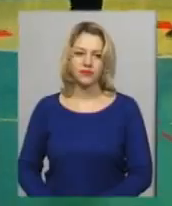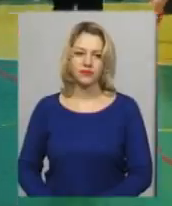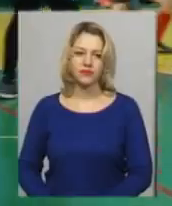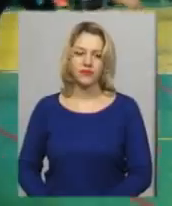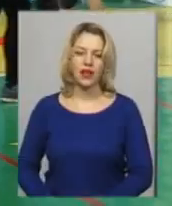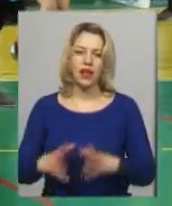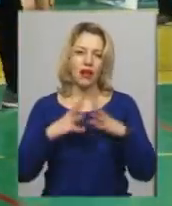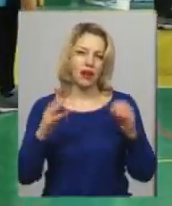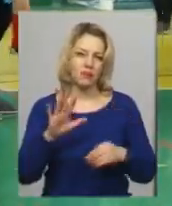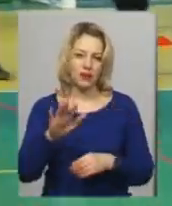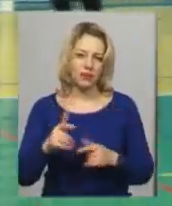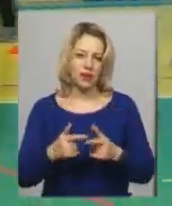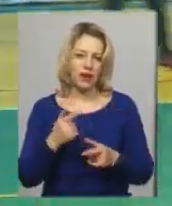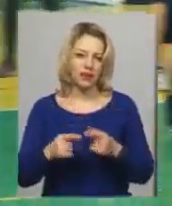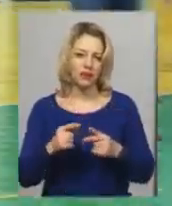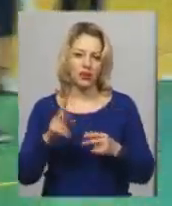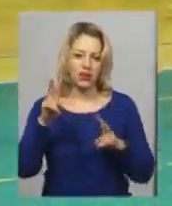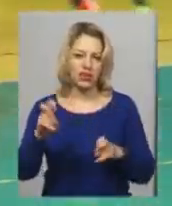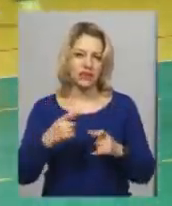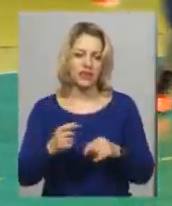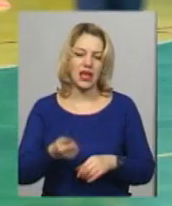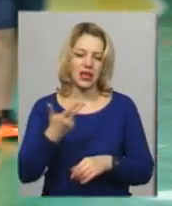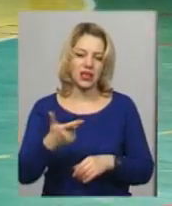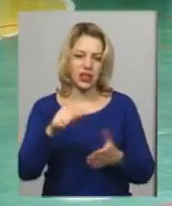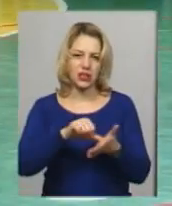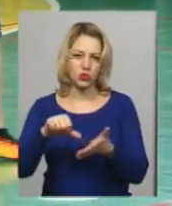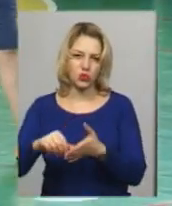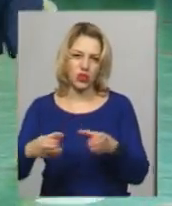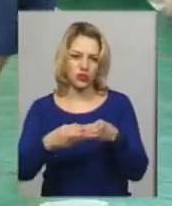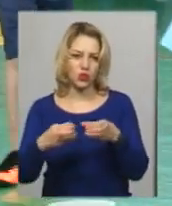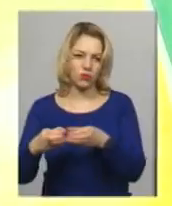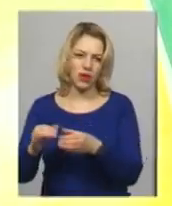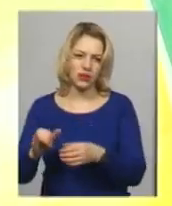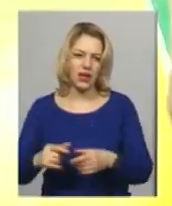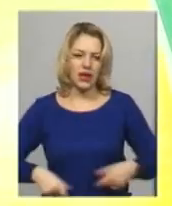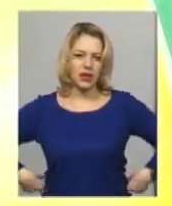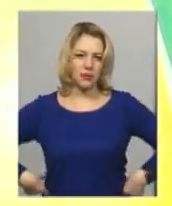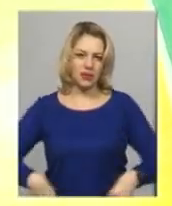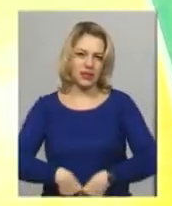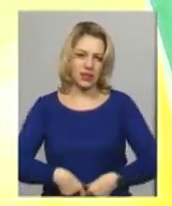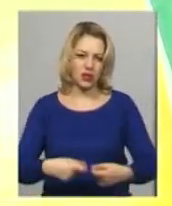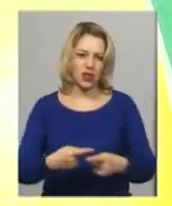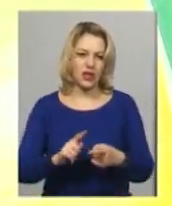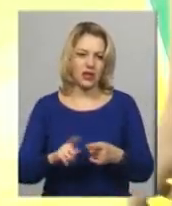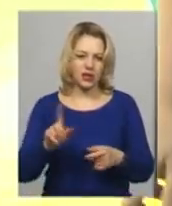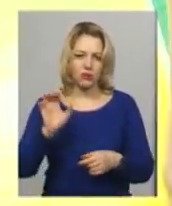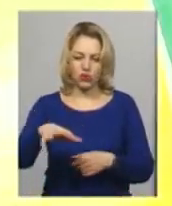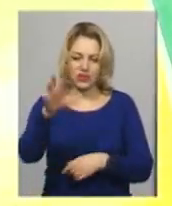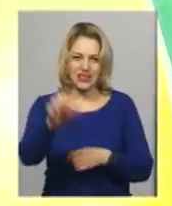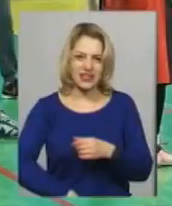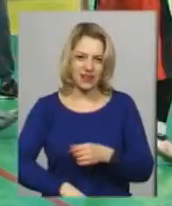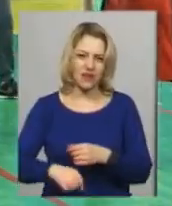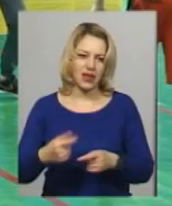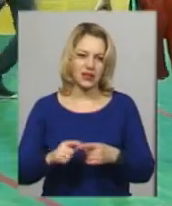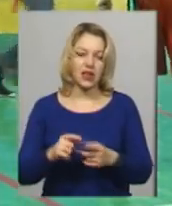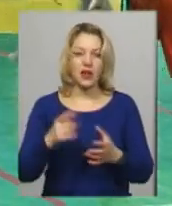Регбі-п'ять або ж стрічкове регбі зветься так за кількістю гравців на майданчику та прикріпленими напаски стрічками, які суперники можуть зривати з гравця з м'ячем.